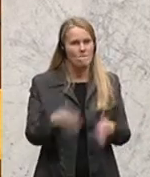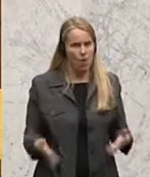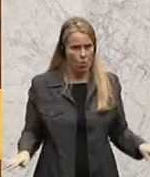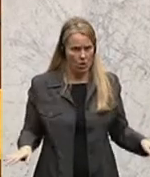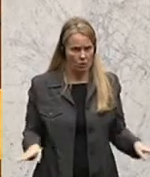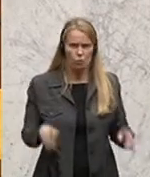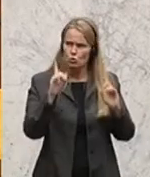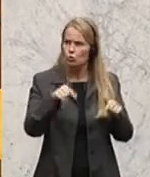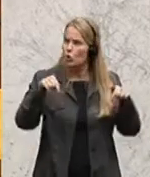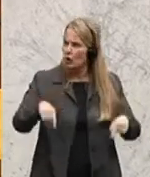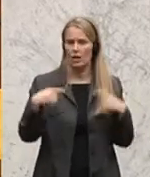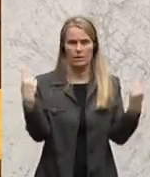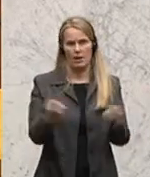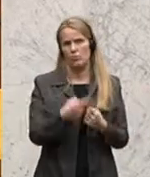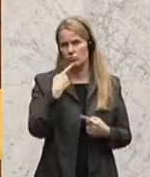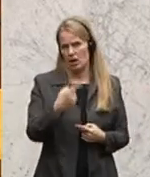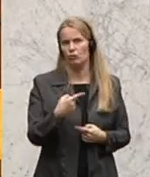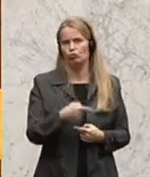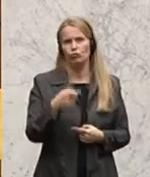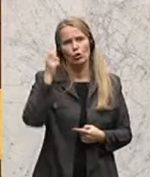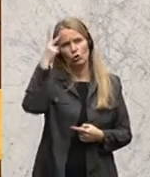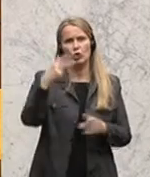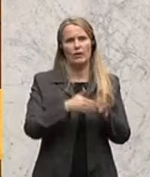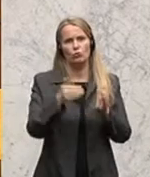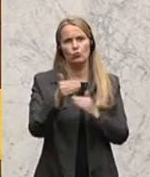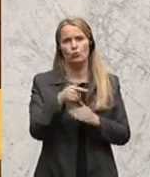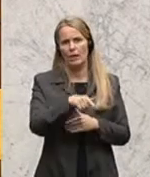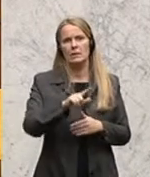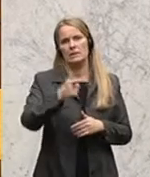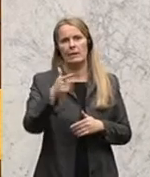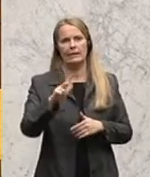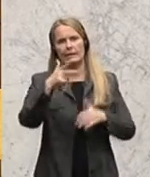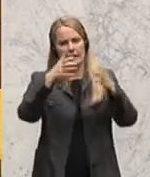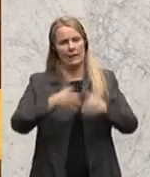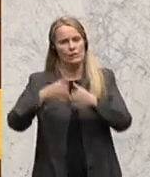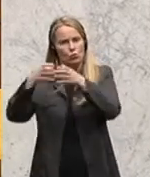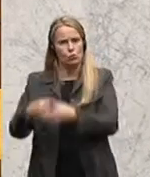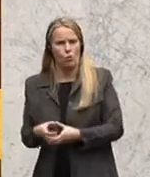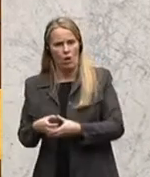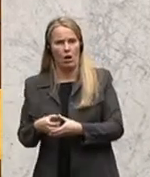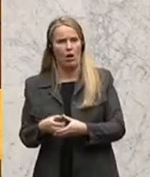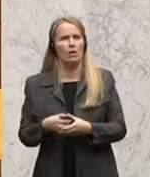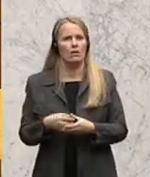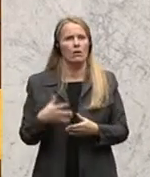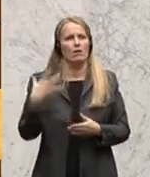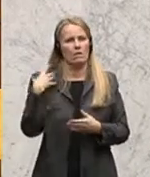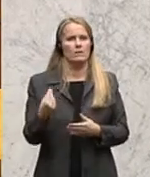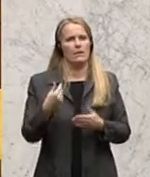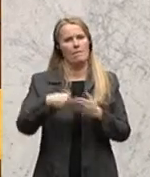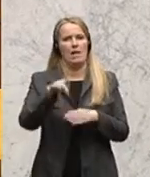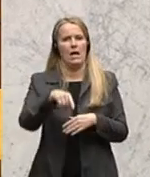irgendjemand in diesem Raum sagen, das ist ein gescheites System, diese zweite und dritte Säule nämlich wieder zu